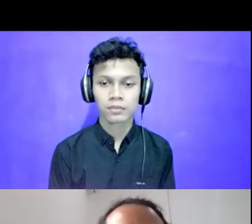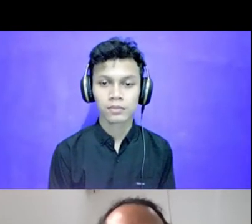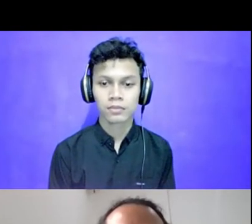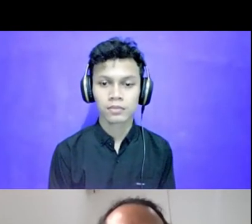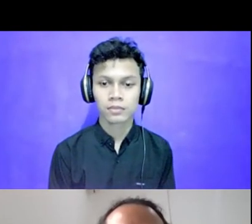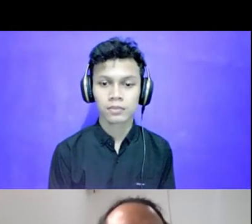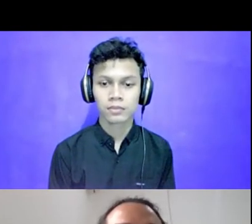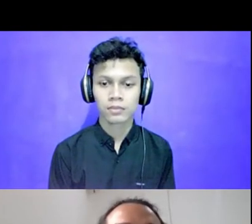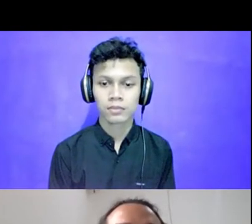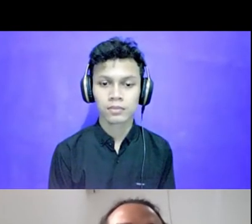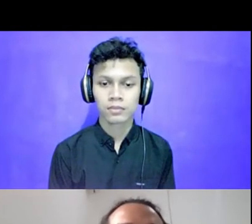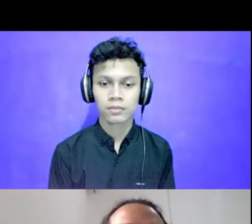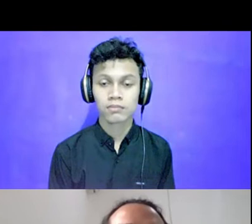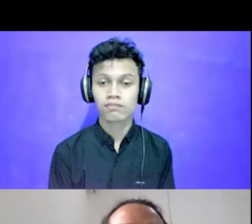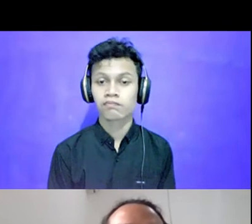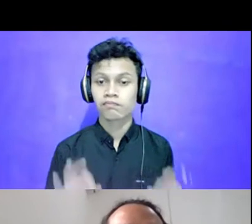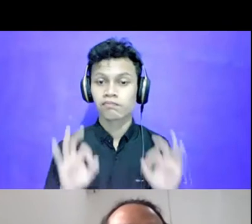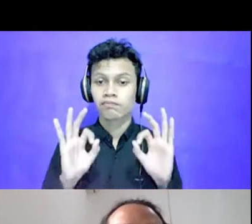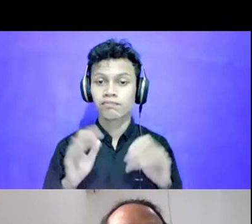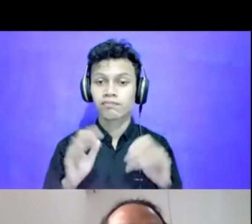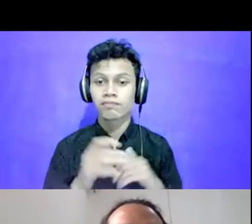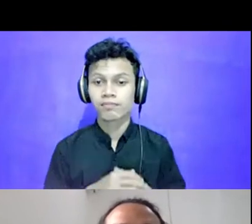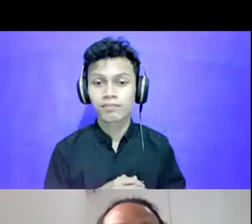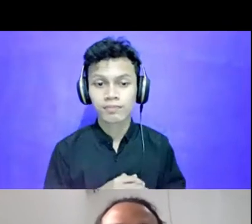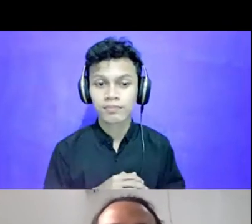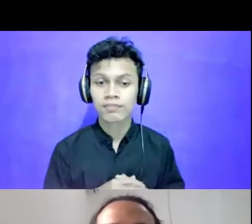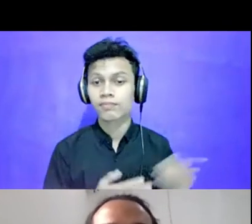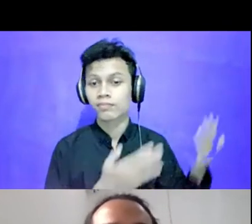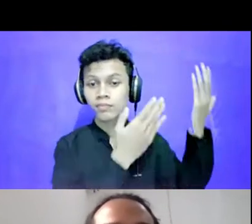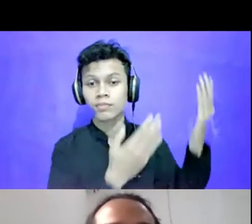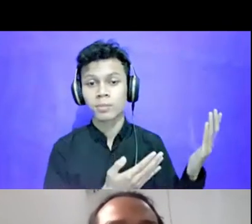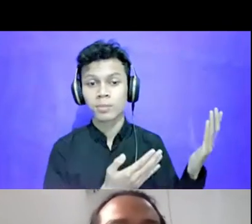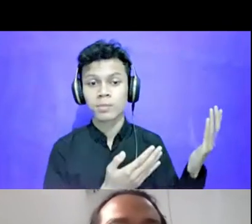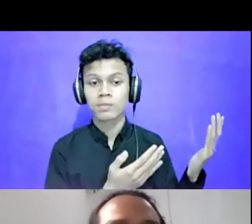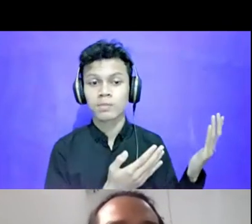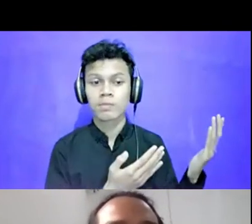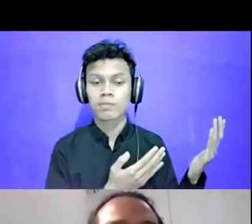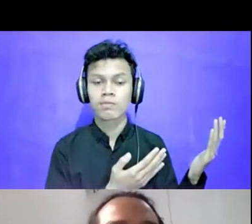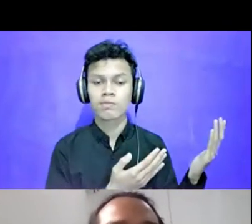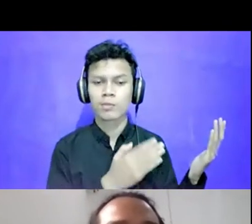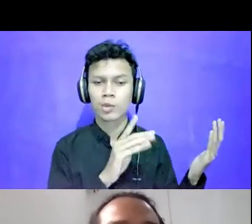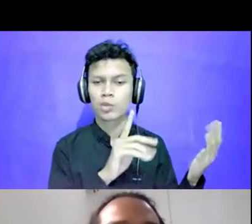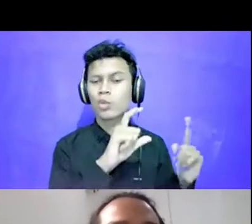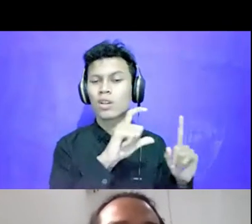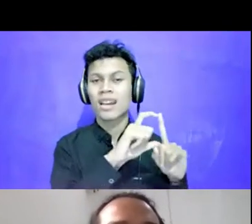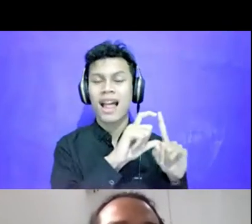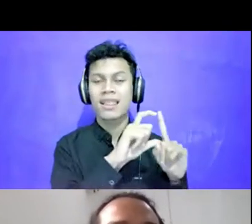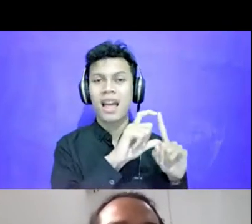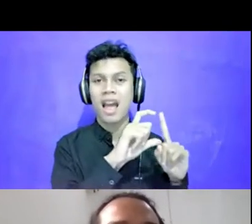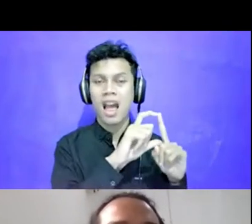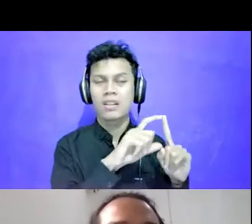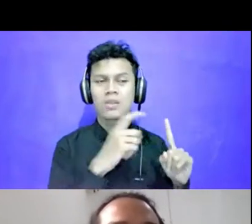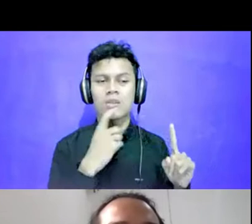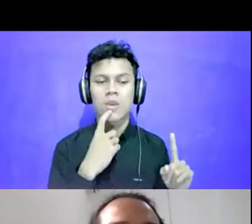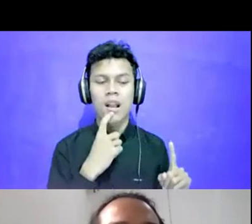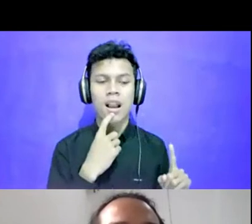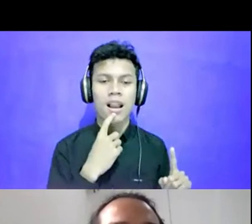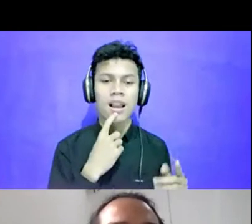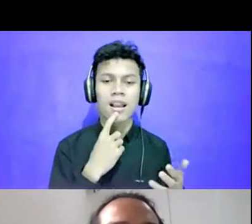Oke, nah. ini adalah data soal